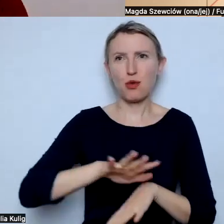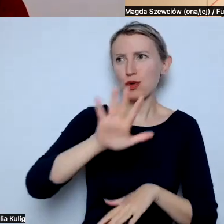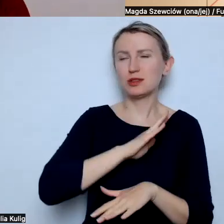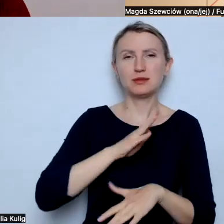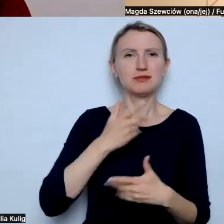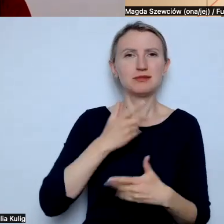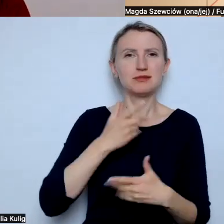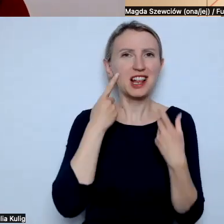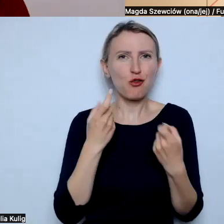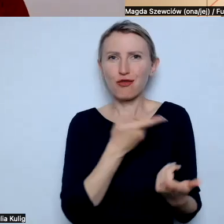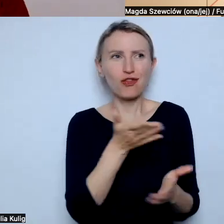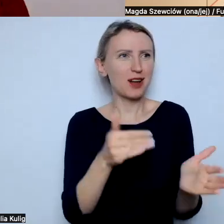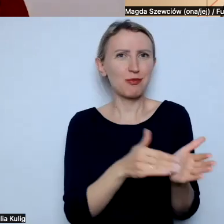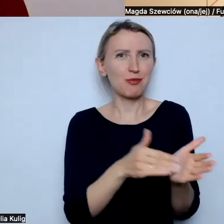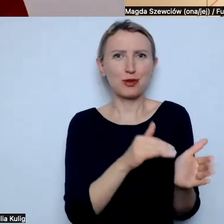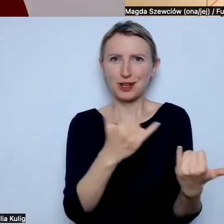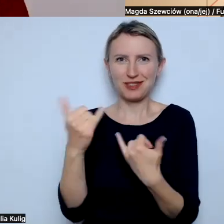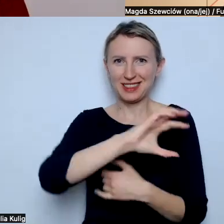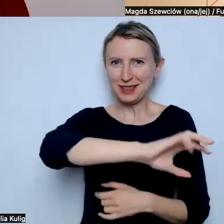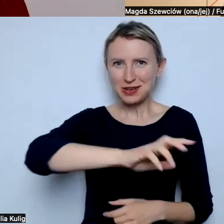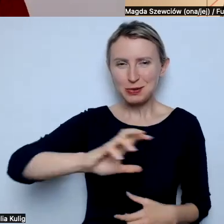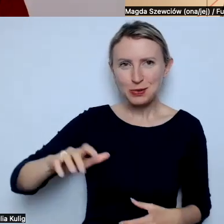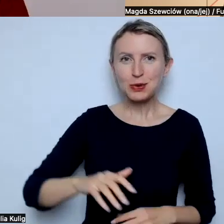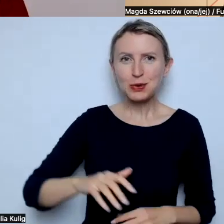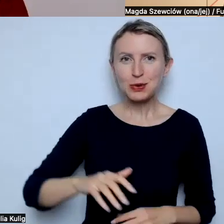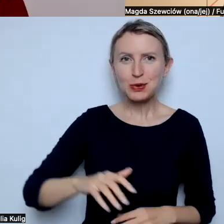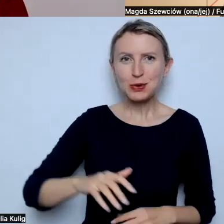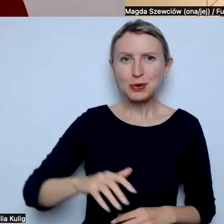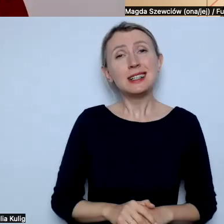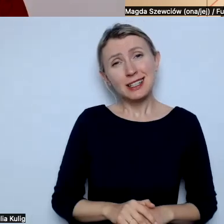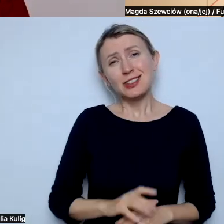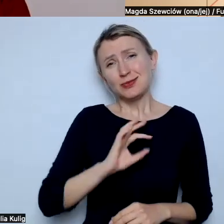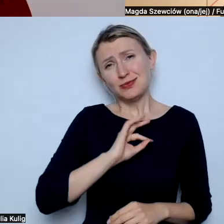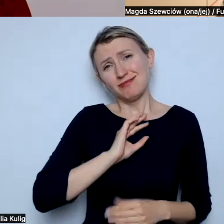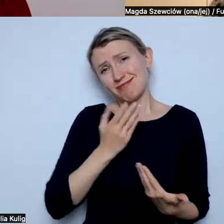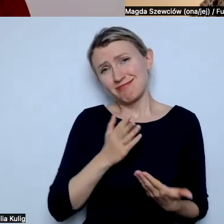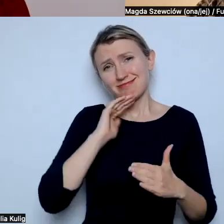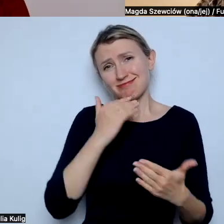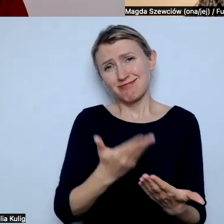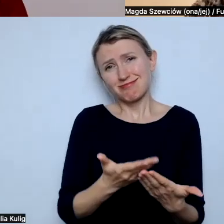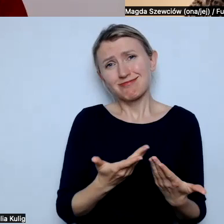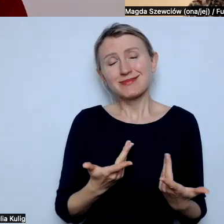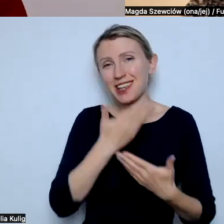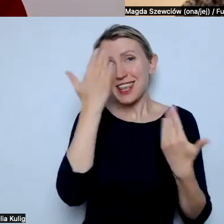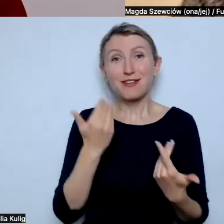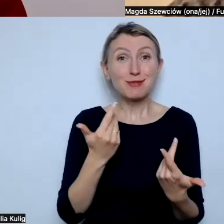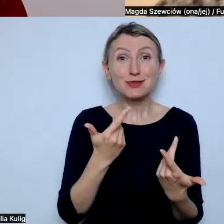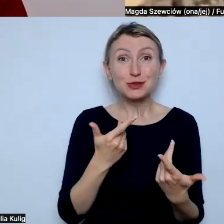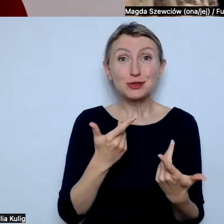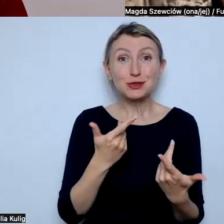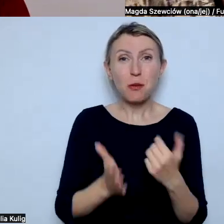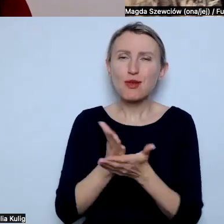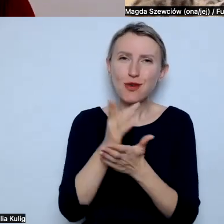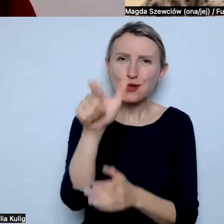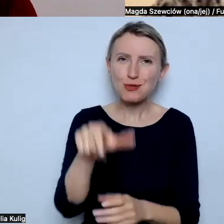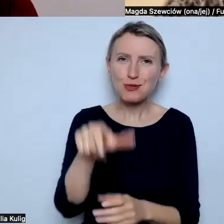dostrzegać potrzeb innych grup. Więc to jest taka moja rzecz, nie wiem na ile to odpowiedziało, mam nadzieję, że tak.